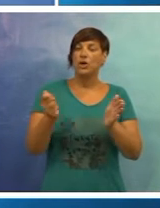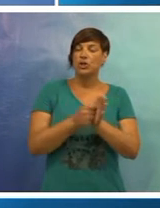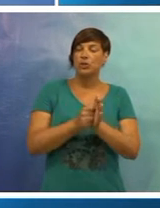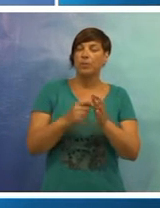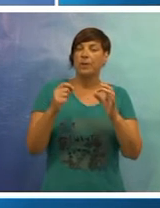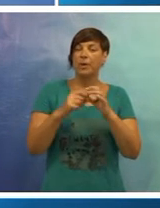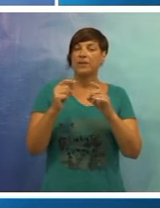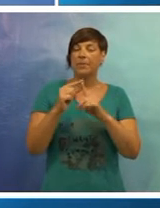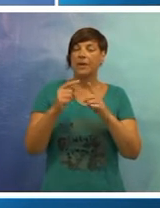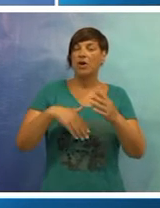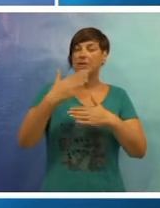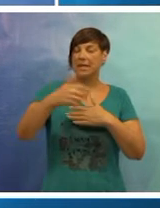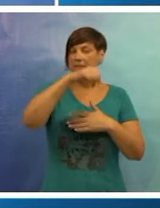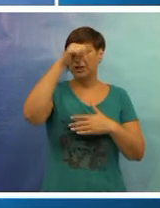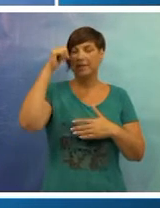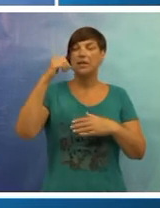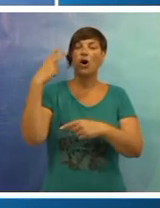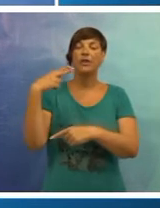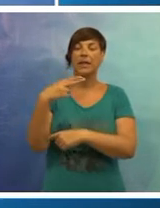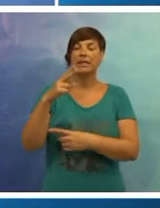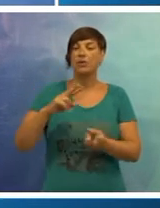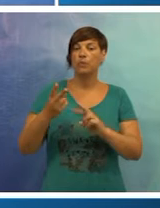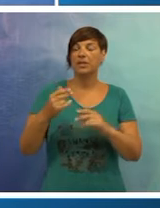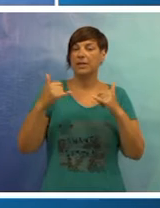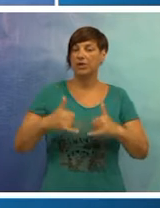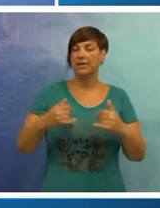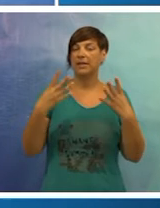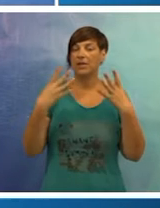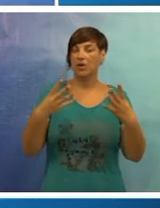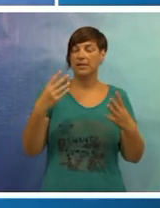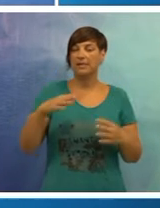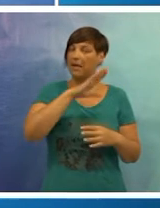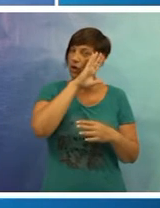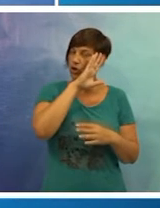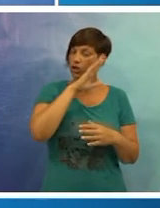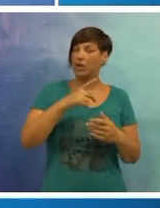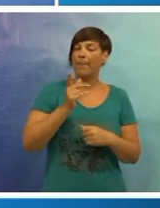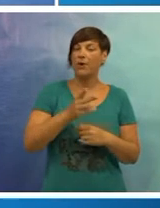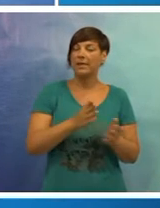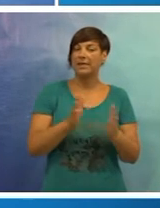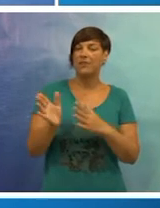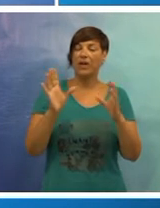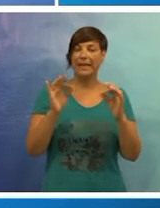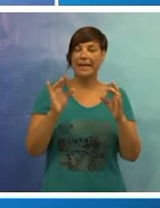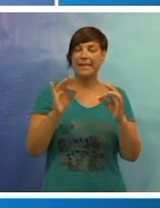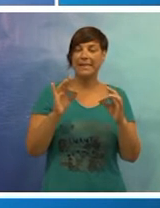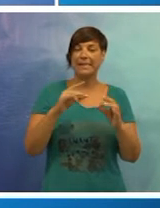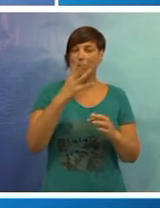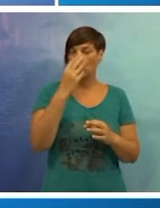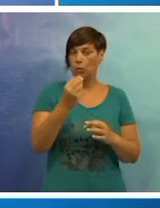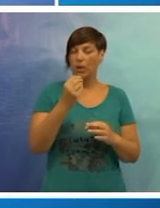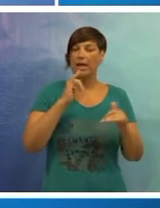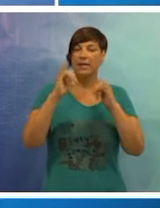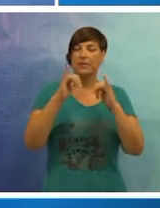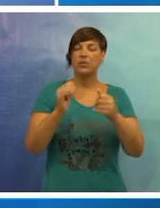Poskupljuje boravišna pristojba. Od sljedeće sezone hotelijeri će umjesto dosadašnjih 8 za noćenje gosta morati izdvojiti 10